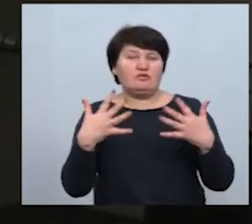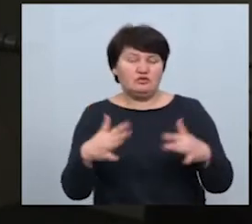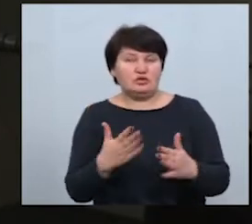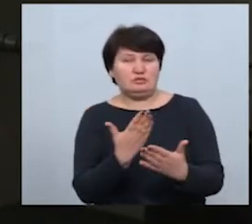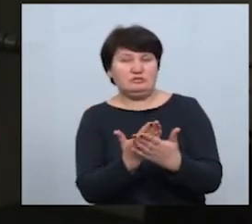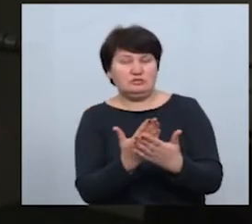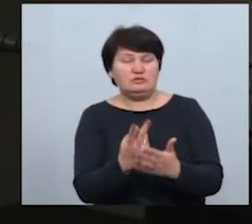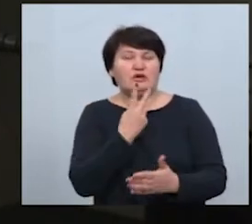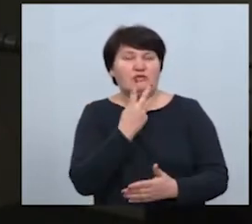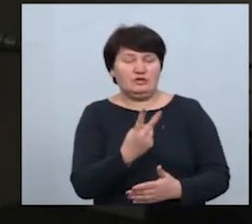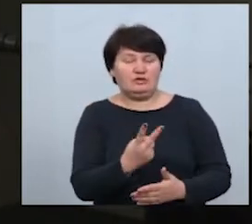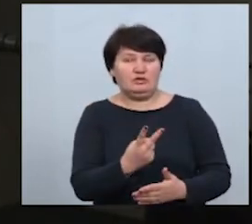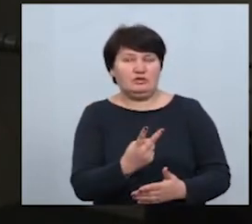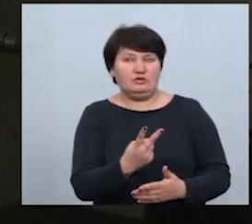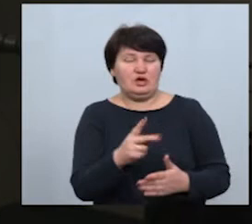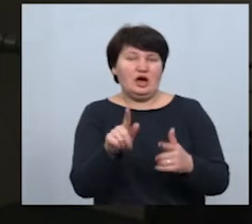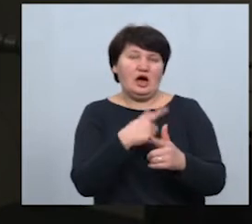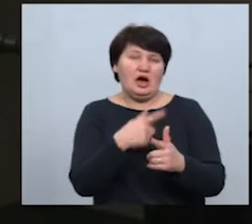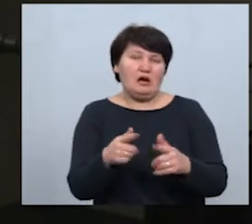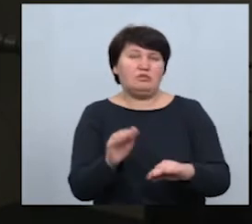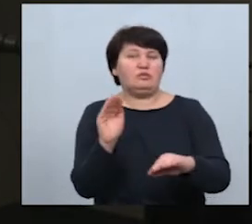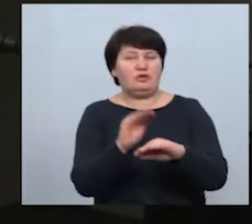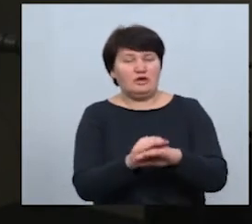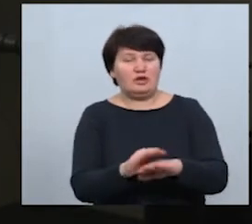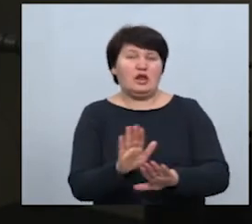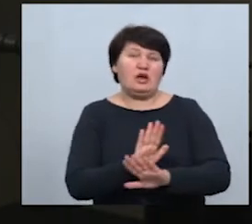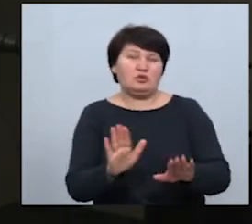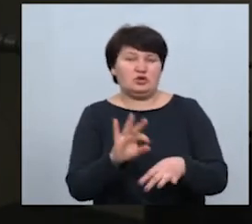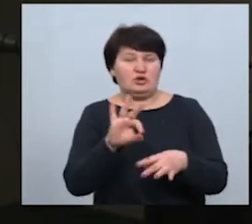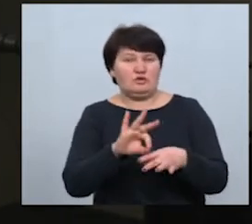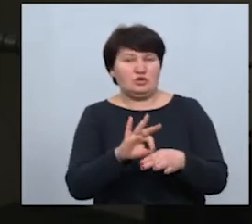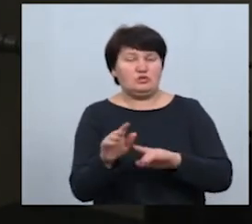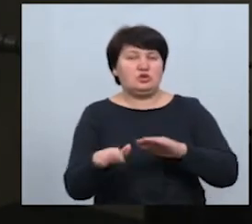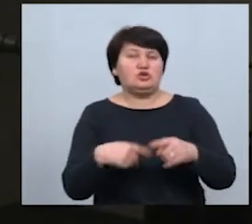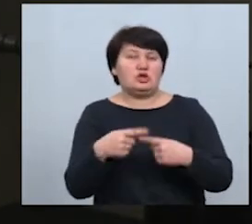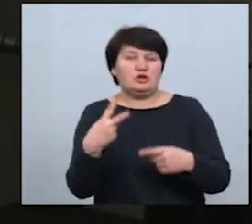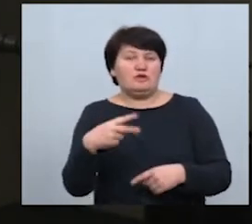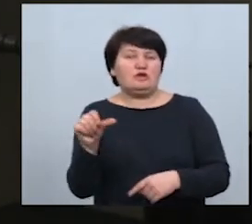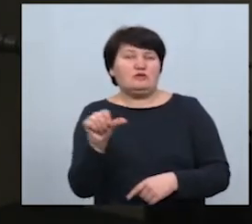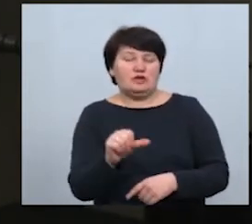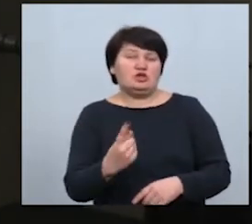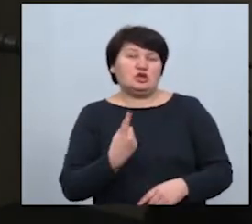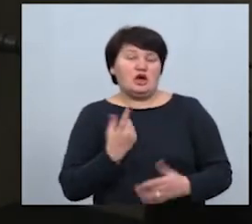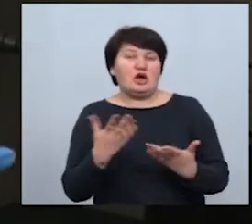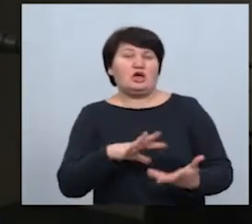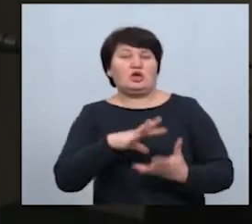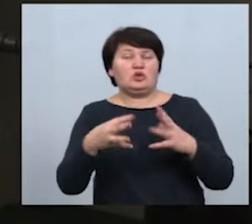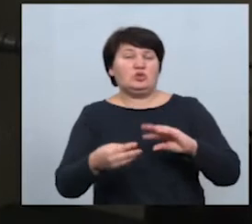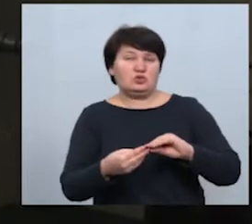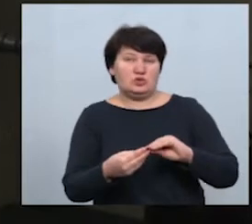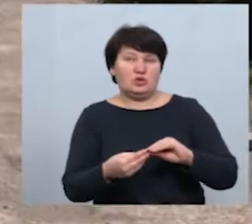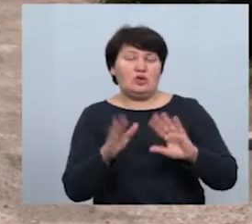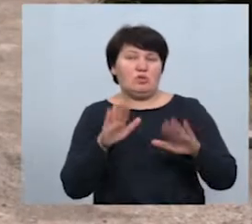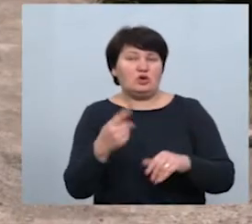проявляється. Або позитивний, або негативний. І тоді ми за 20 хвилин чекаємо, який результат. І тоді ми